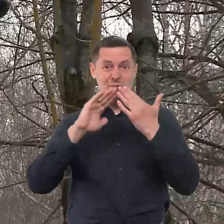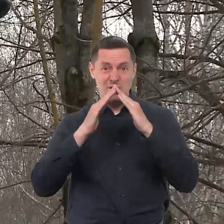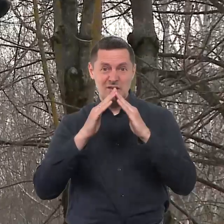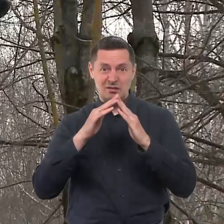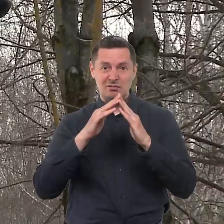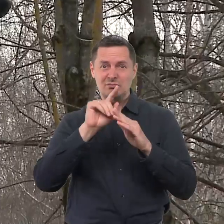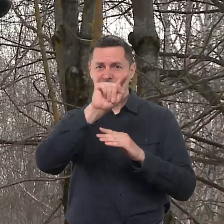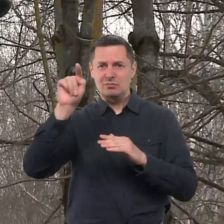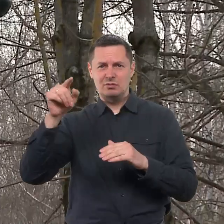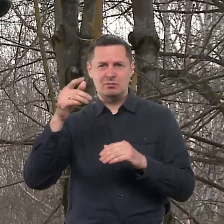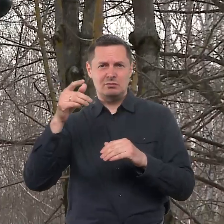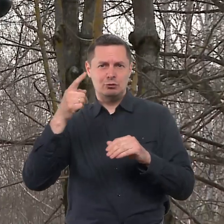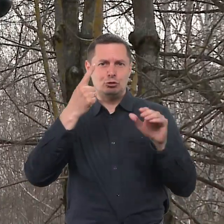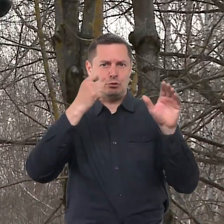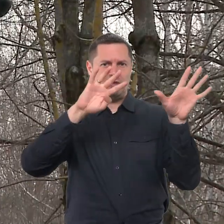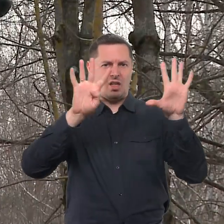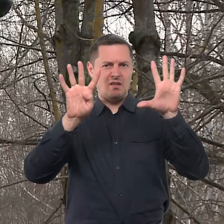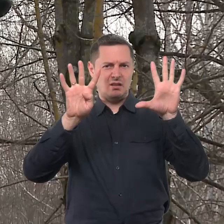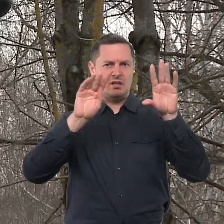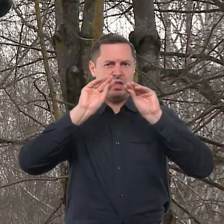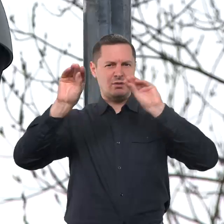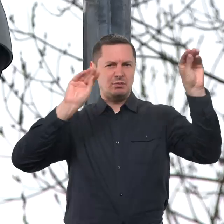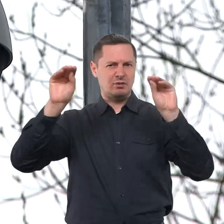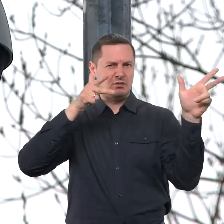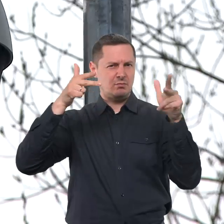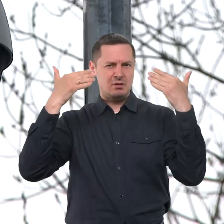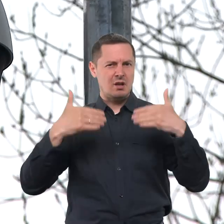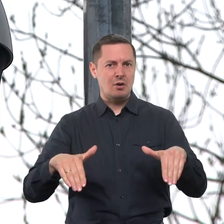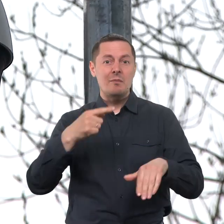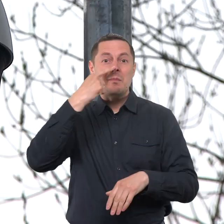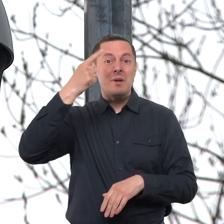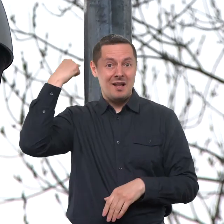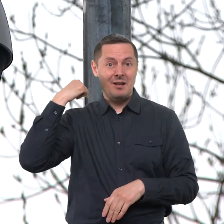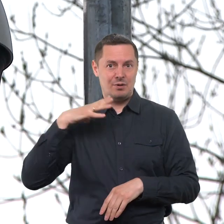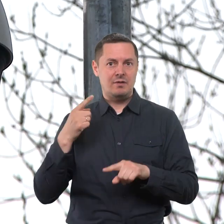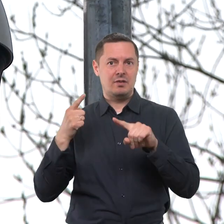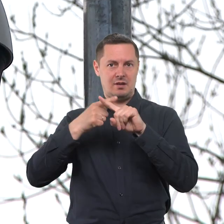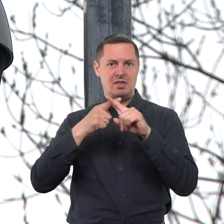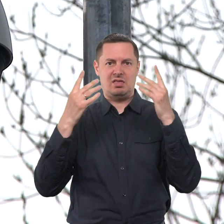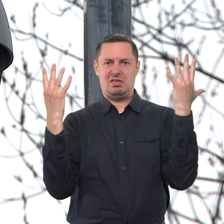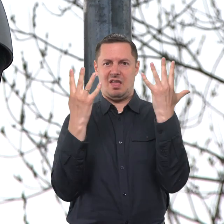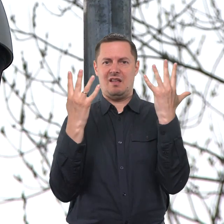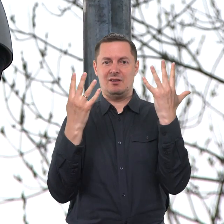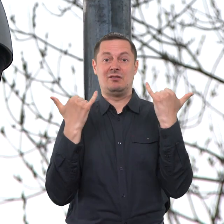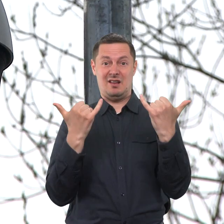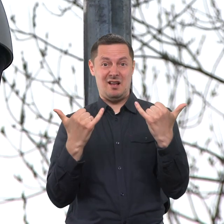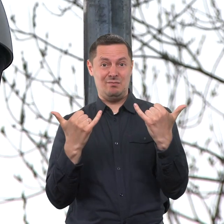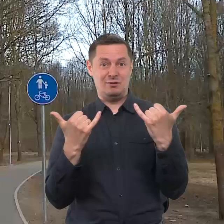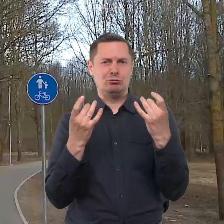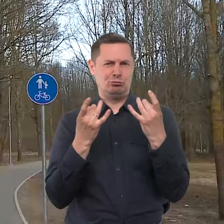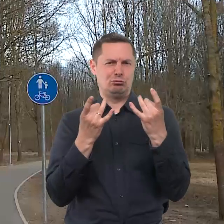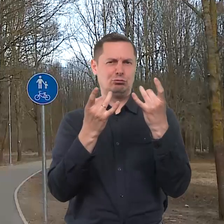vietose veikia 109 vaizdo stebėjimo kameros. Per nuijų tinklas pasipildė 9 renginiais. Šiemet jį ketinama